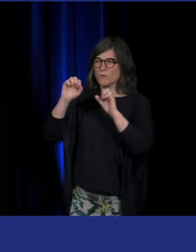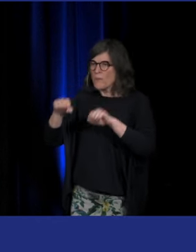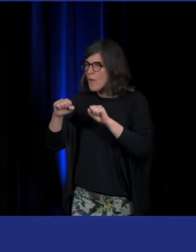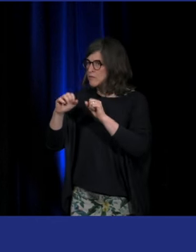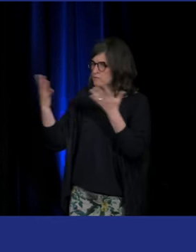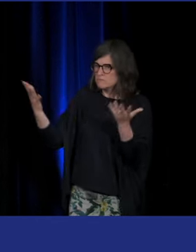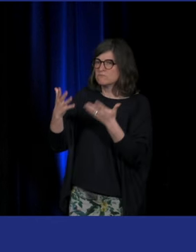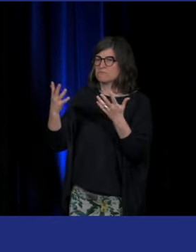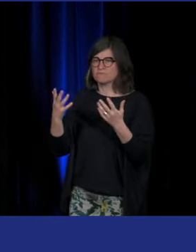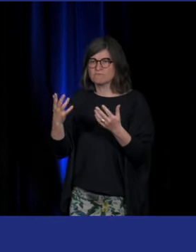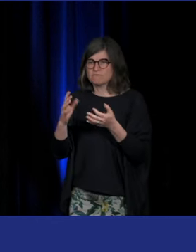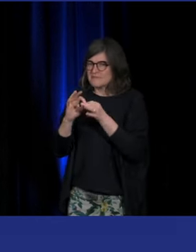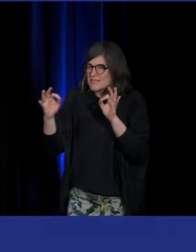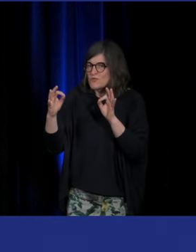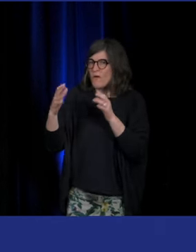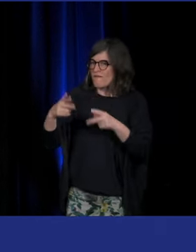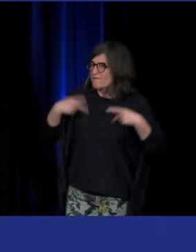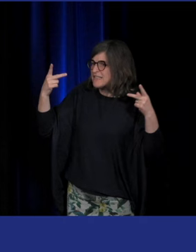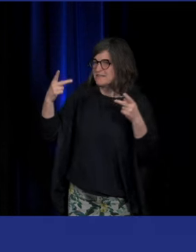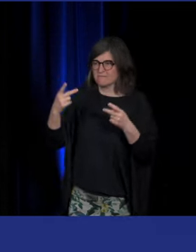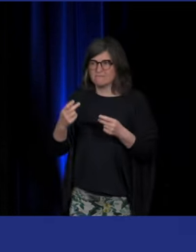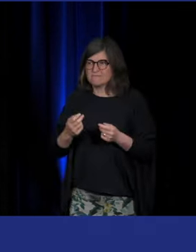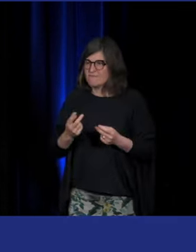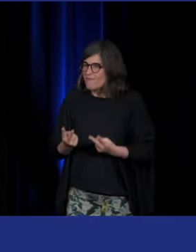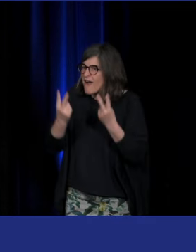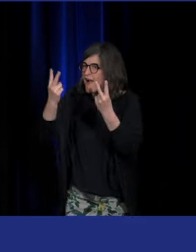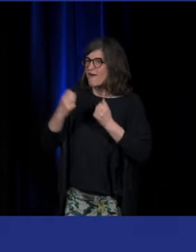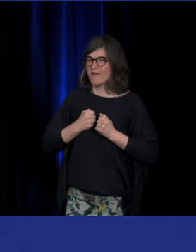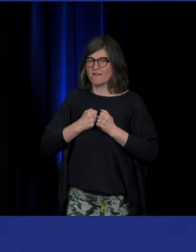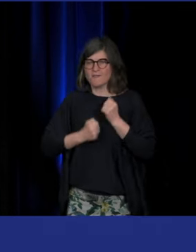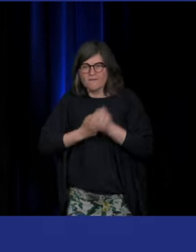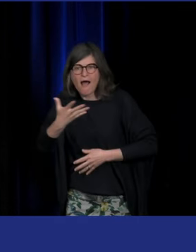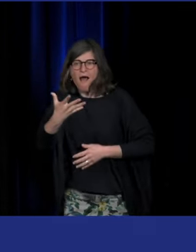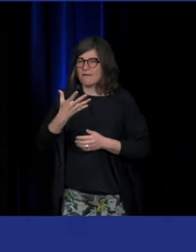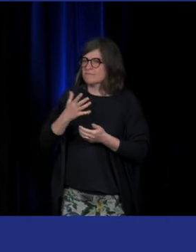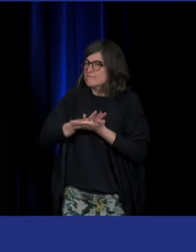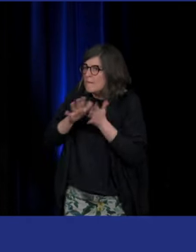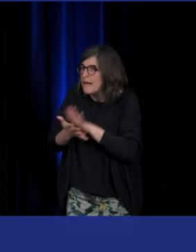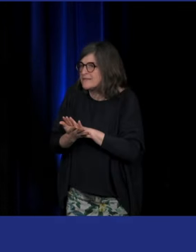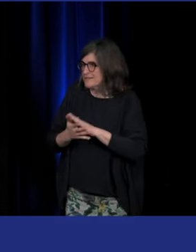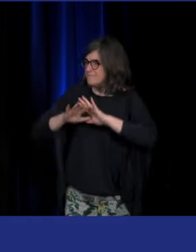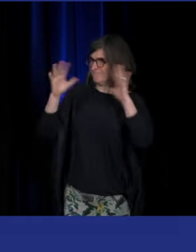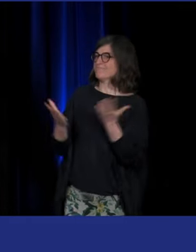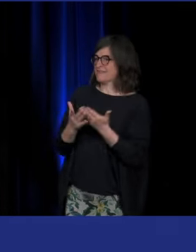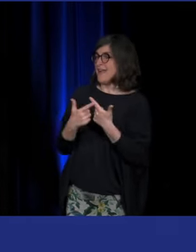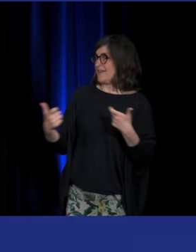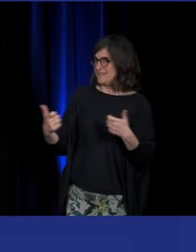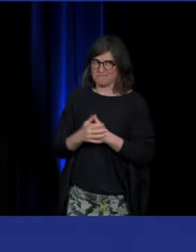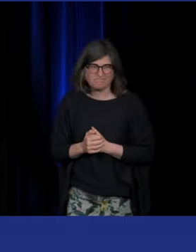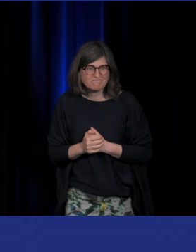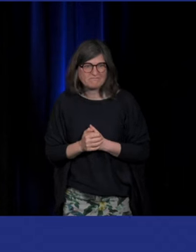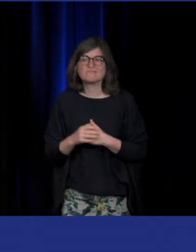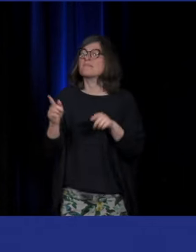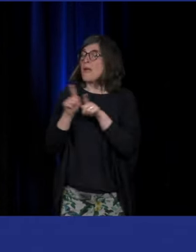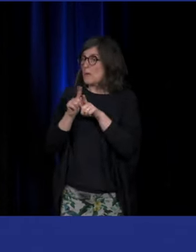des valeurs, de l'art, des pratiques artistiques, etc. Mais il y a aussi des questions qui font